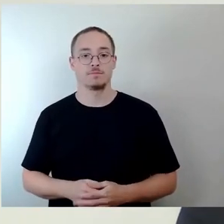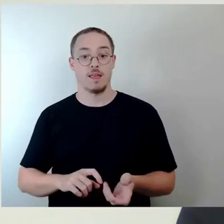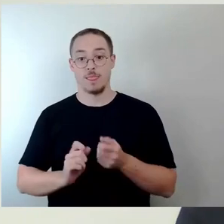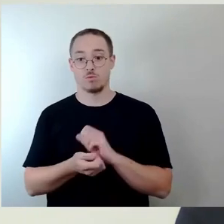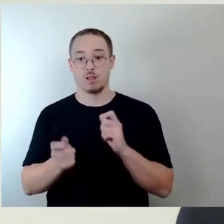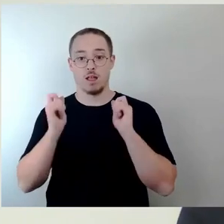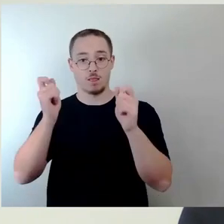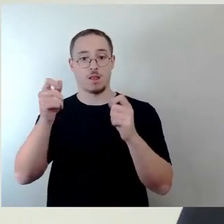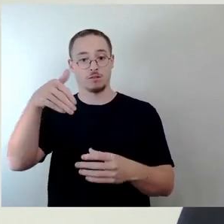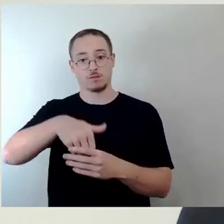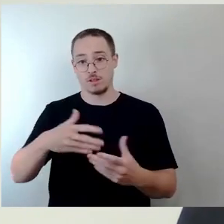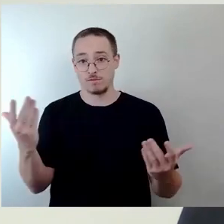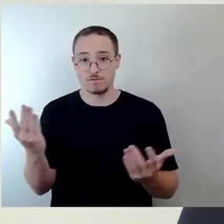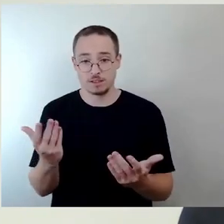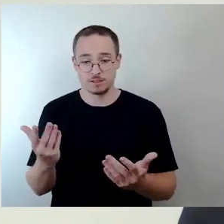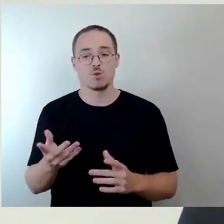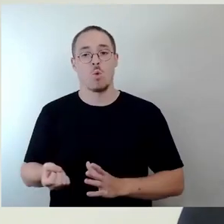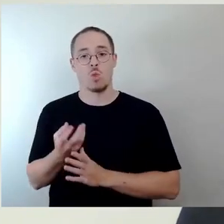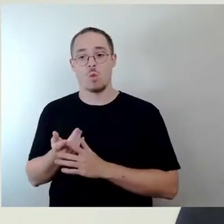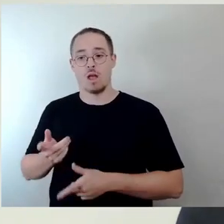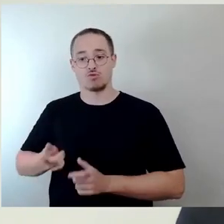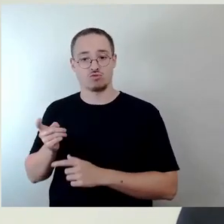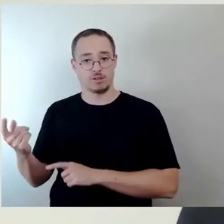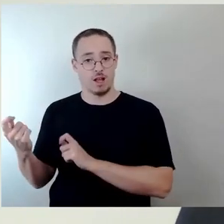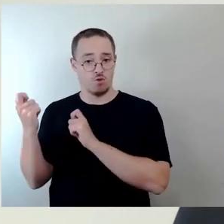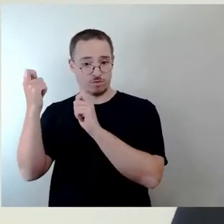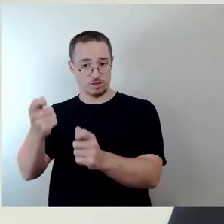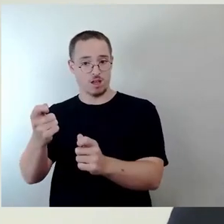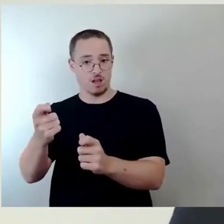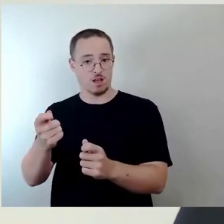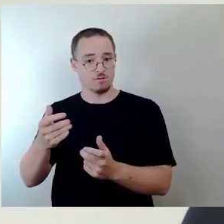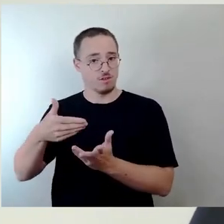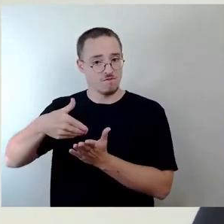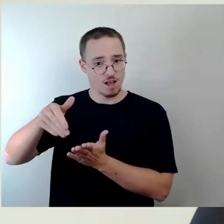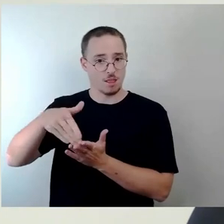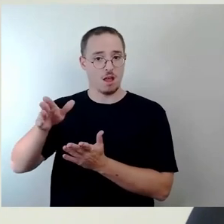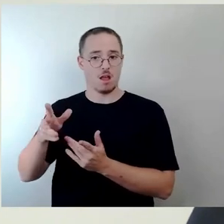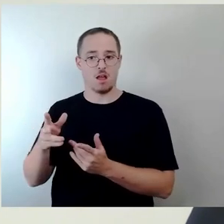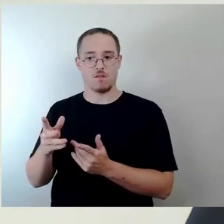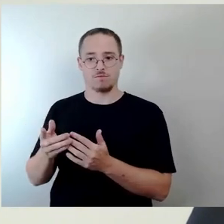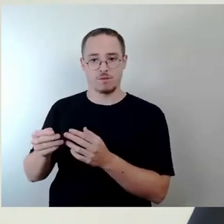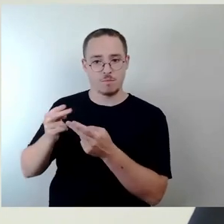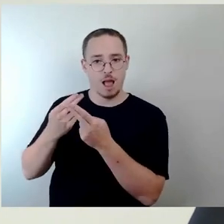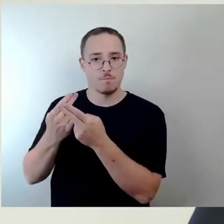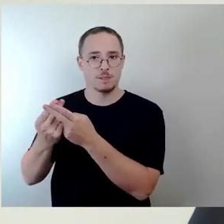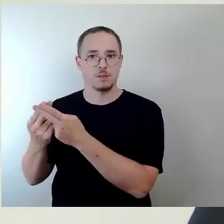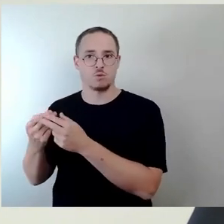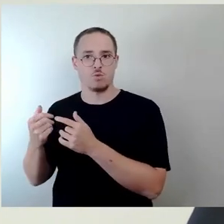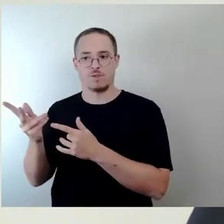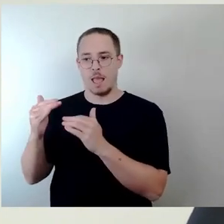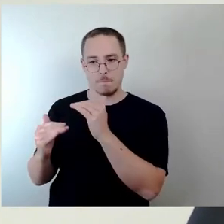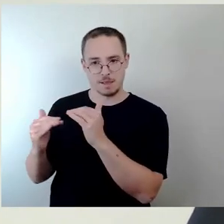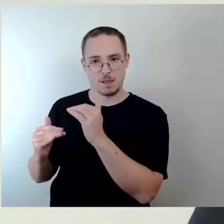durch den Kulturausschussbeauftragten weiteren Anpassungen von Ermäßigung wie